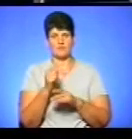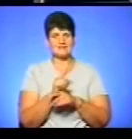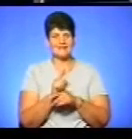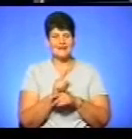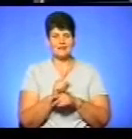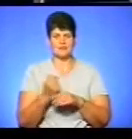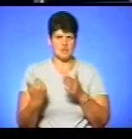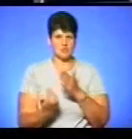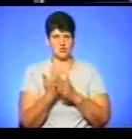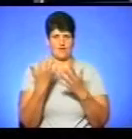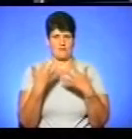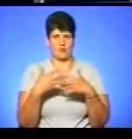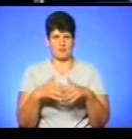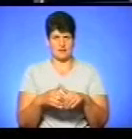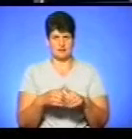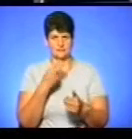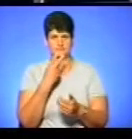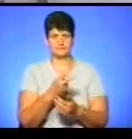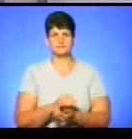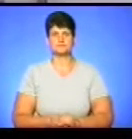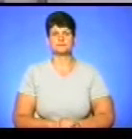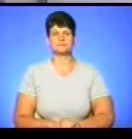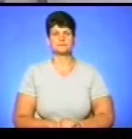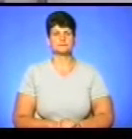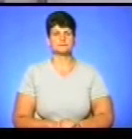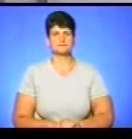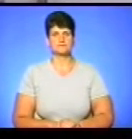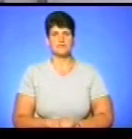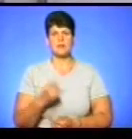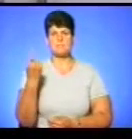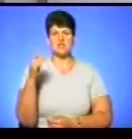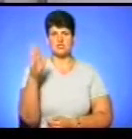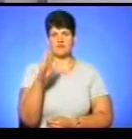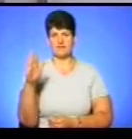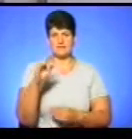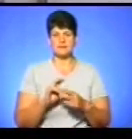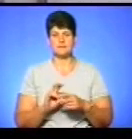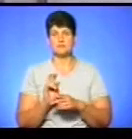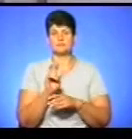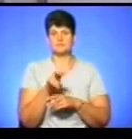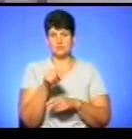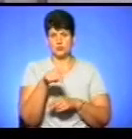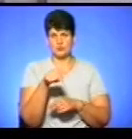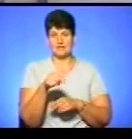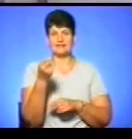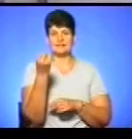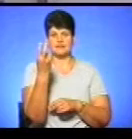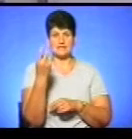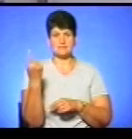та з новим обладнанням. Подробиці у сюжеті. 1 вересня по рік цього класу переступить 12